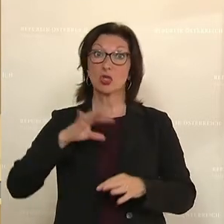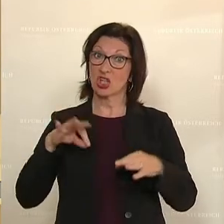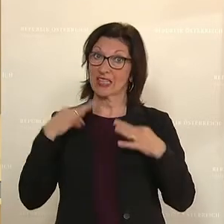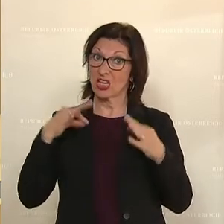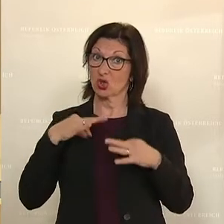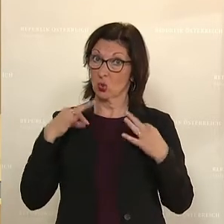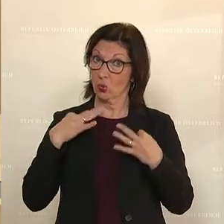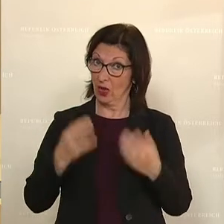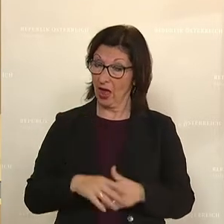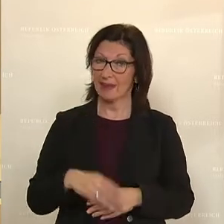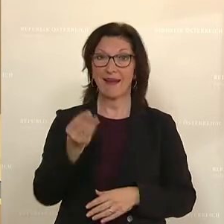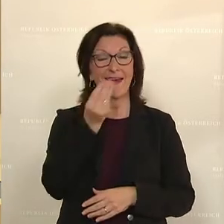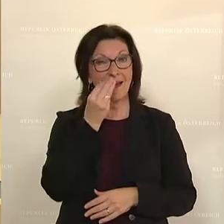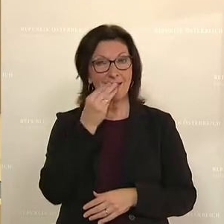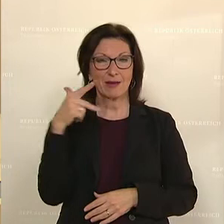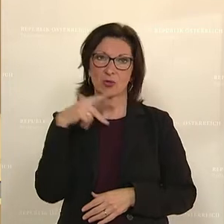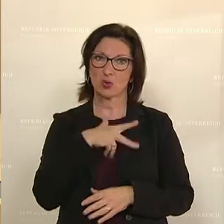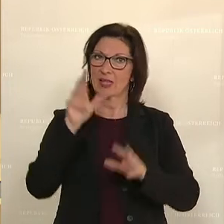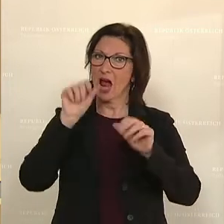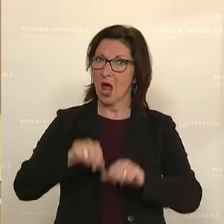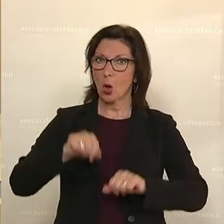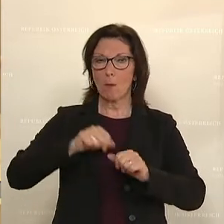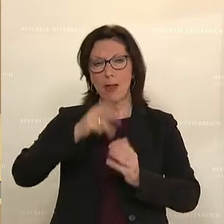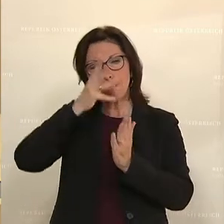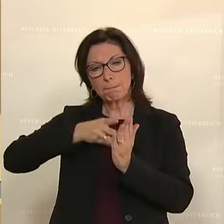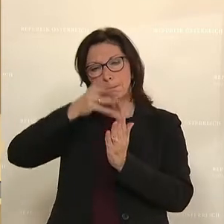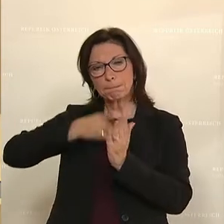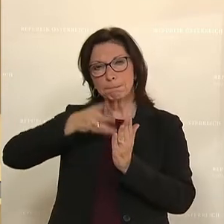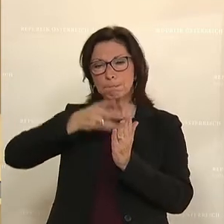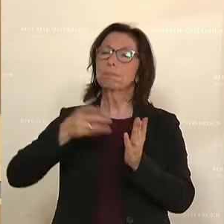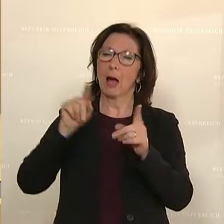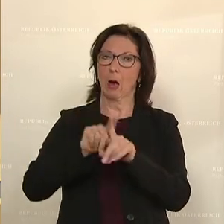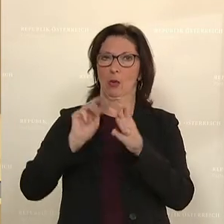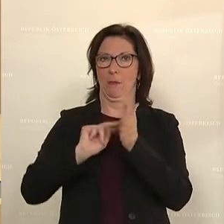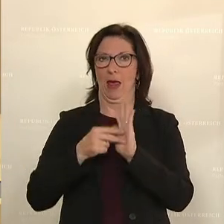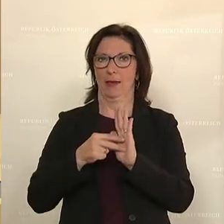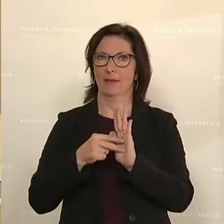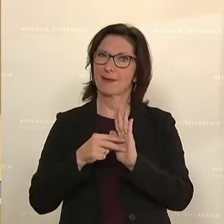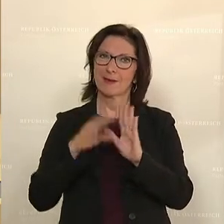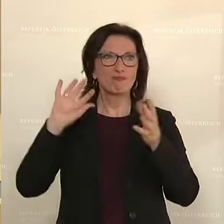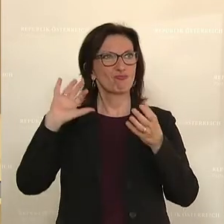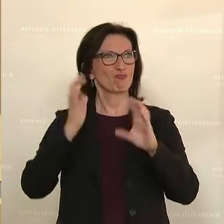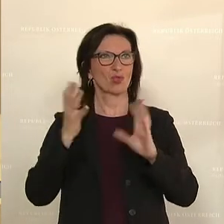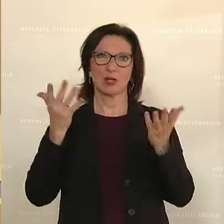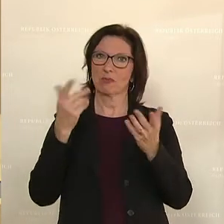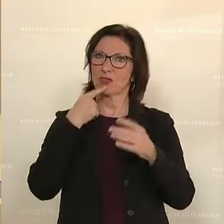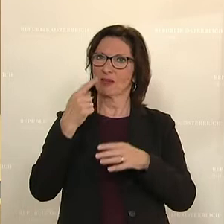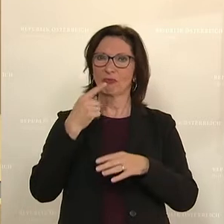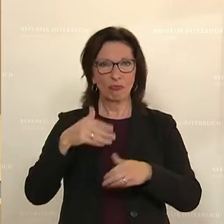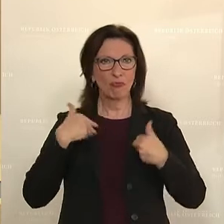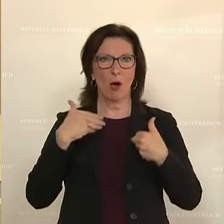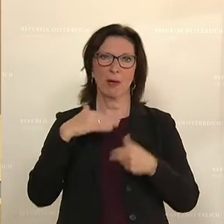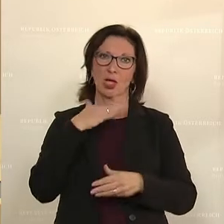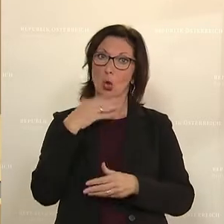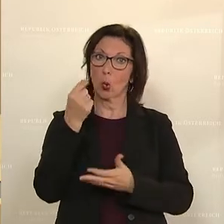zur Ernährung und auch zu sozialen Kompetenzen geplant. Zusammengefasst freue ich mich, dass wir genügend Mittel zur Verfügung stellen,